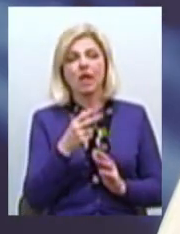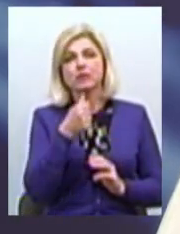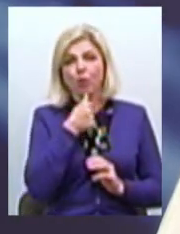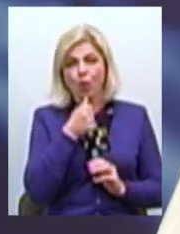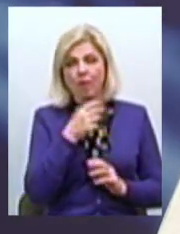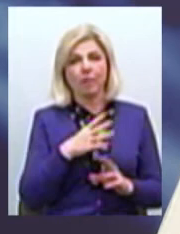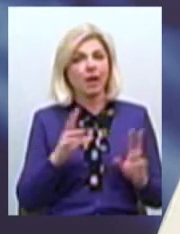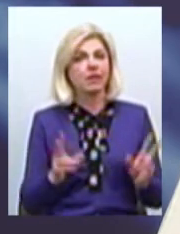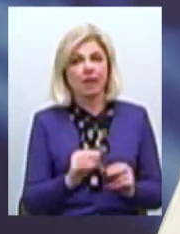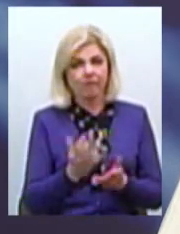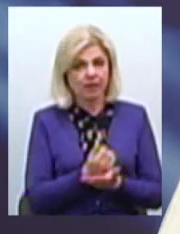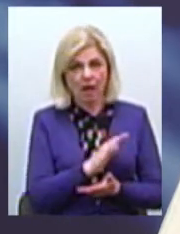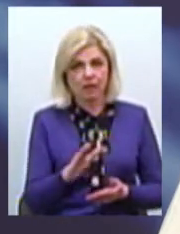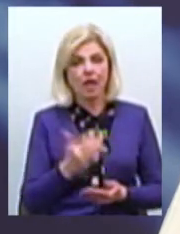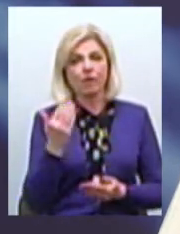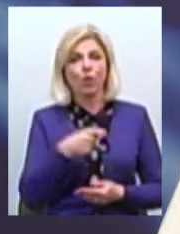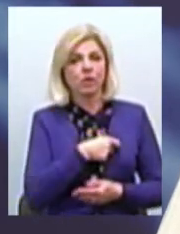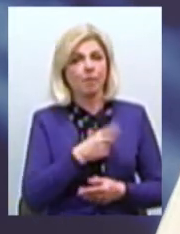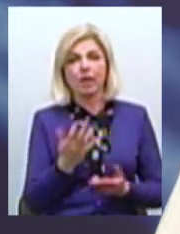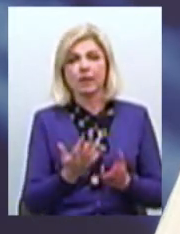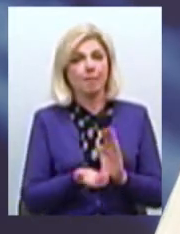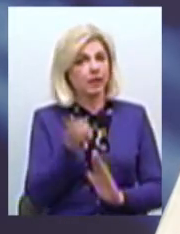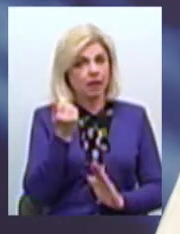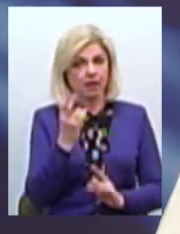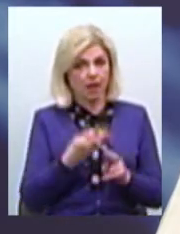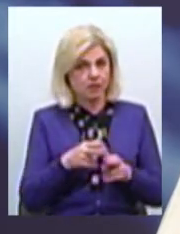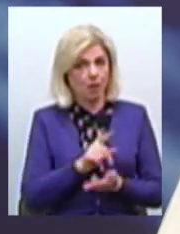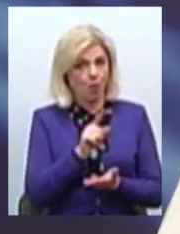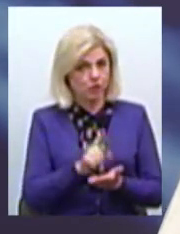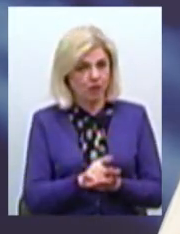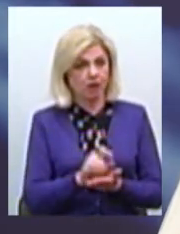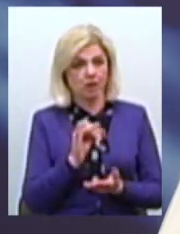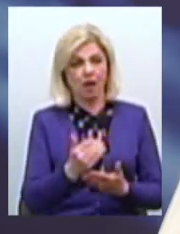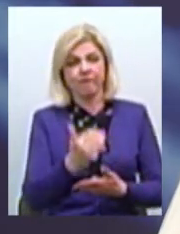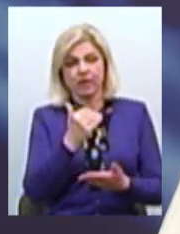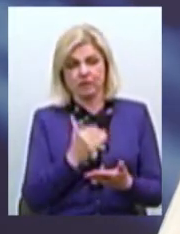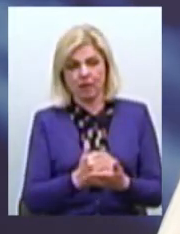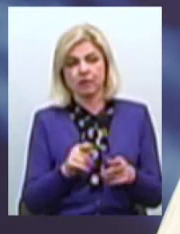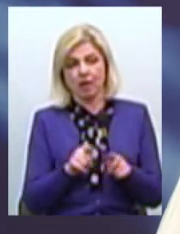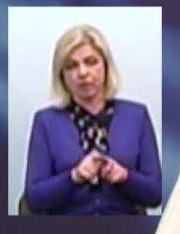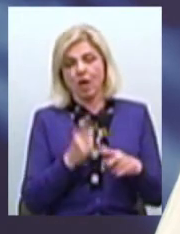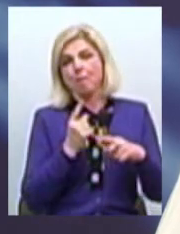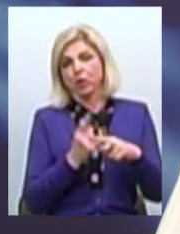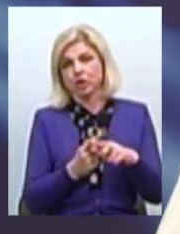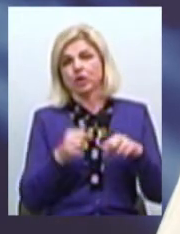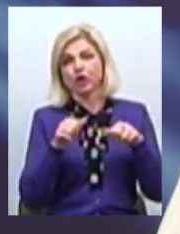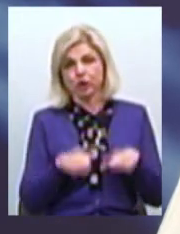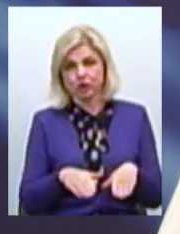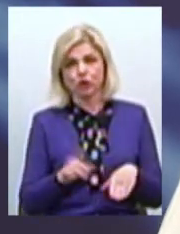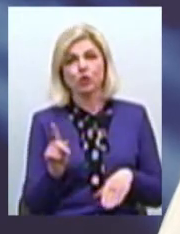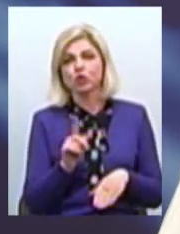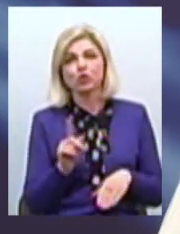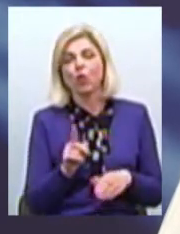депутати не підтримали на цій посаді І врешті-решт таке позитивне рішення Що